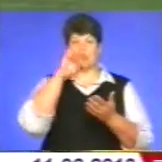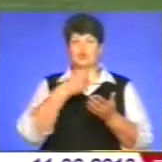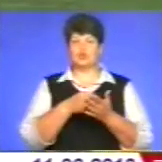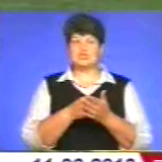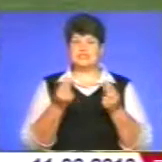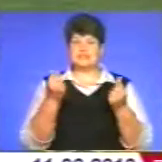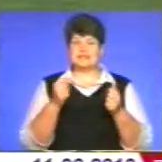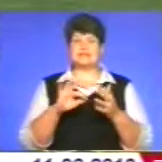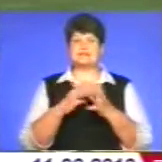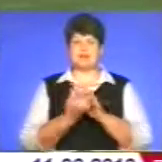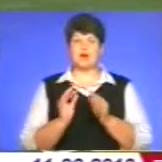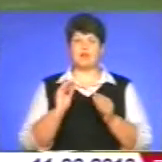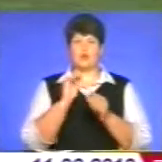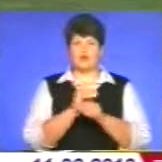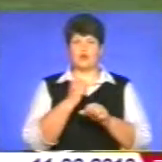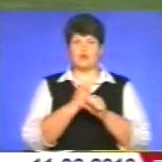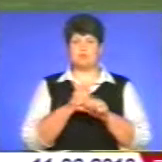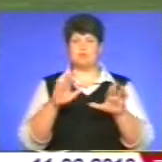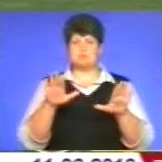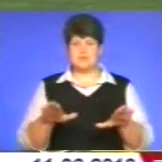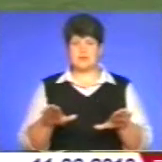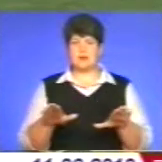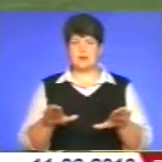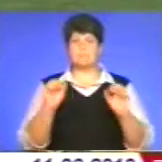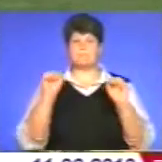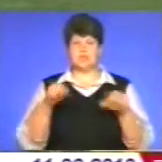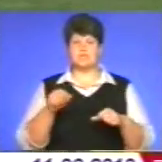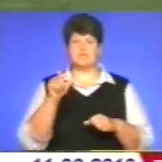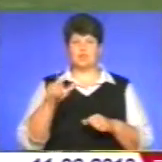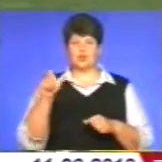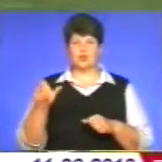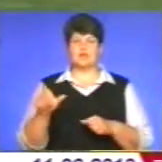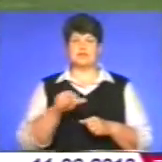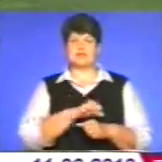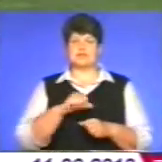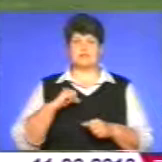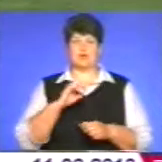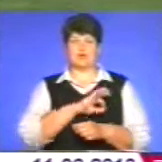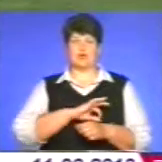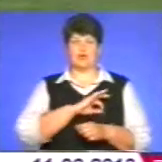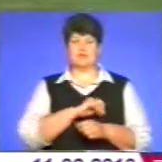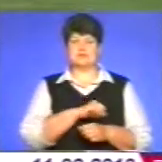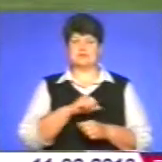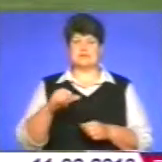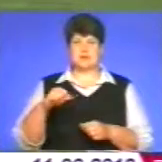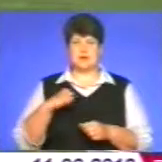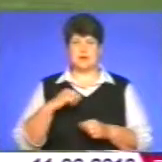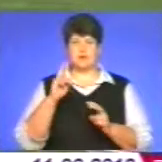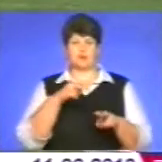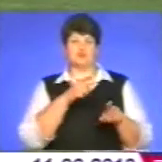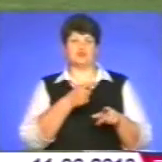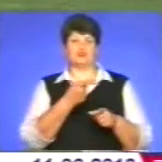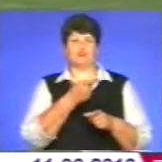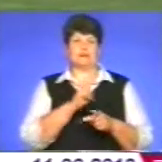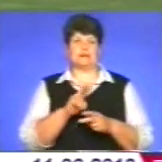робочі місця основне для людей. Можливість людям виховувати самим своїх дітей, не бабушкам, дідушкам, а потім звертати на когось, чому